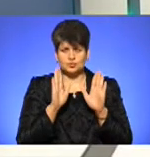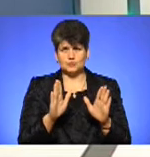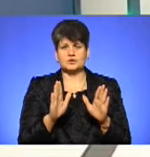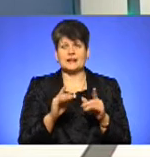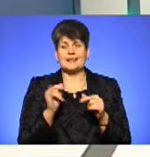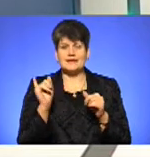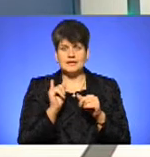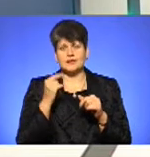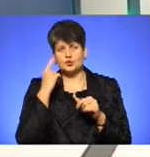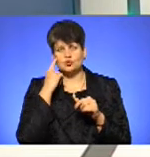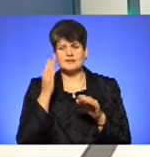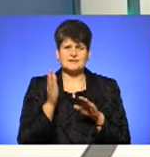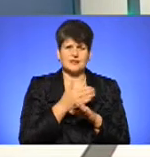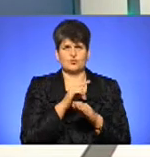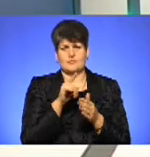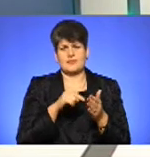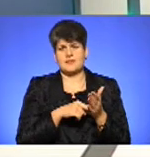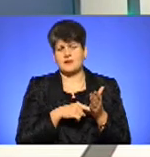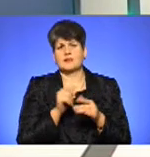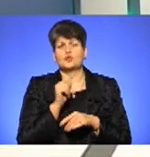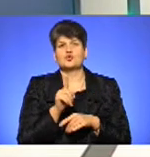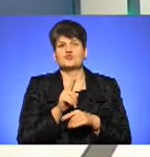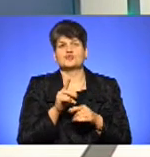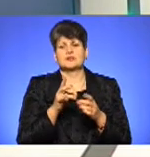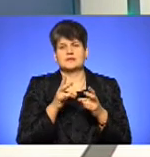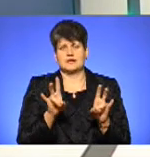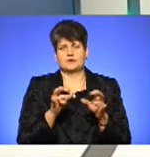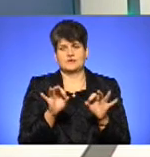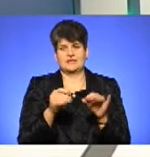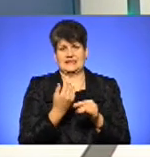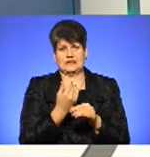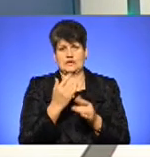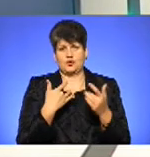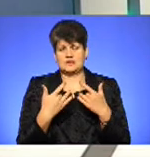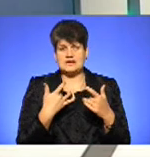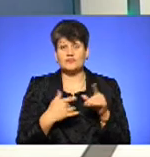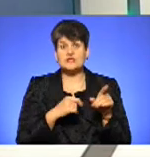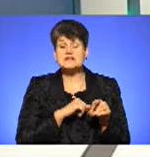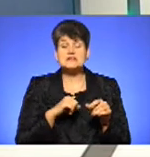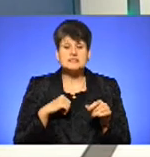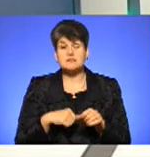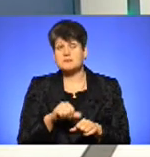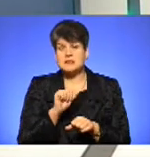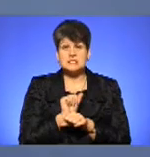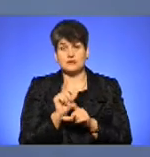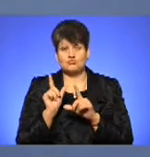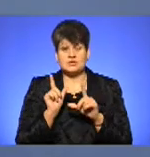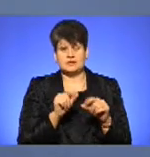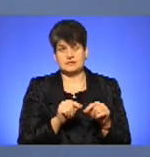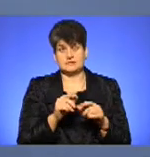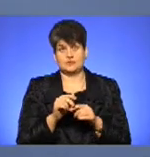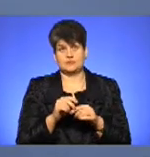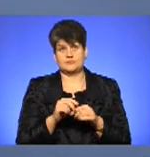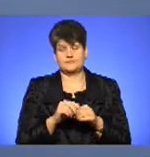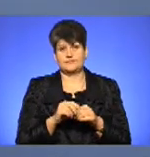тоді, я думаю, зніметься питання того, що треба не допускати їхні концерти. Тому що вони самі перестануть їздити, уже значною мірою